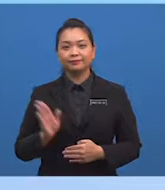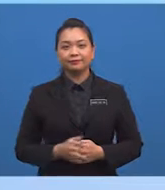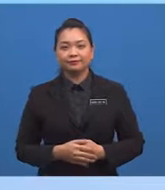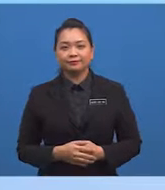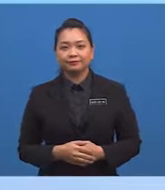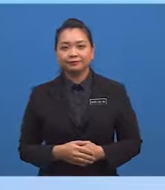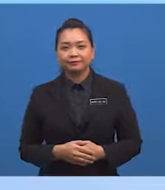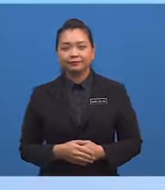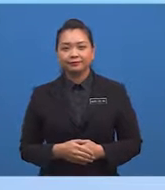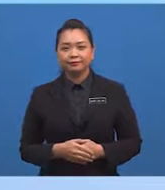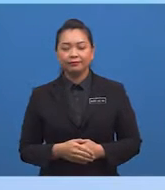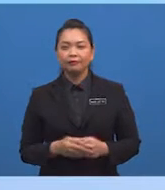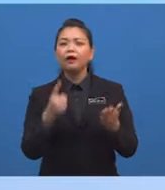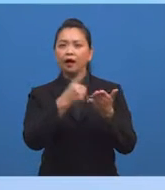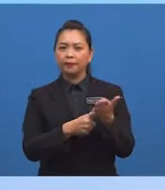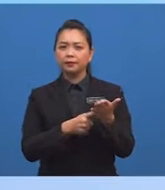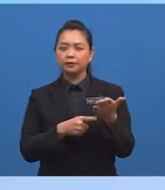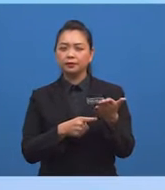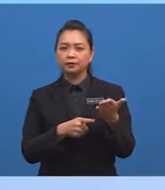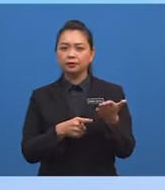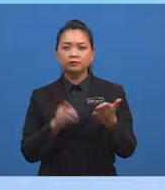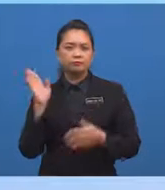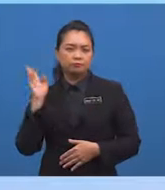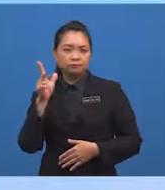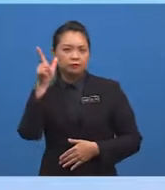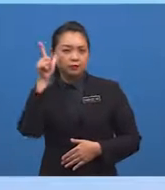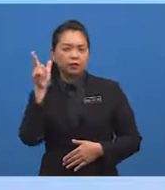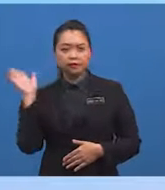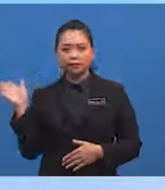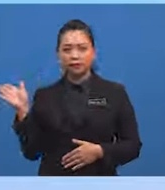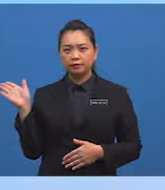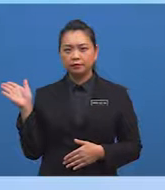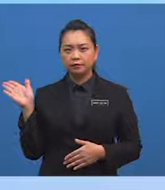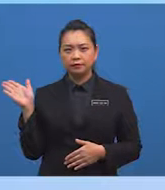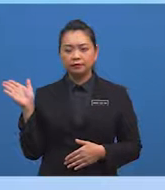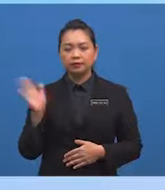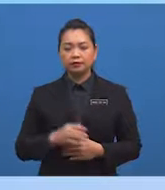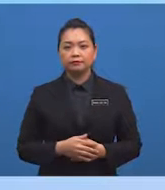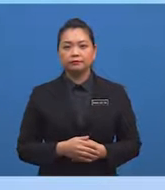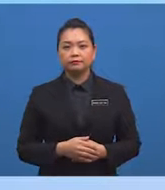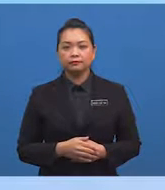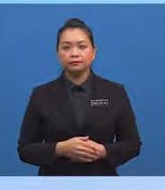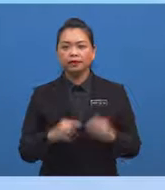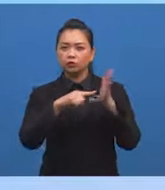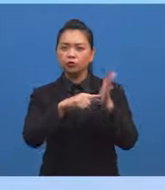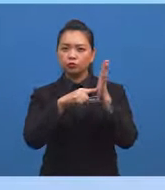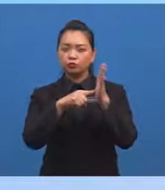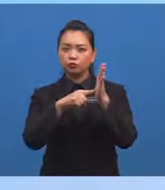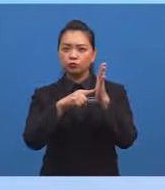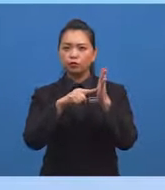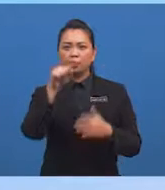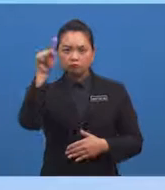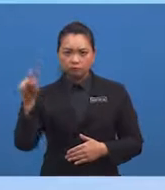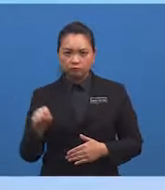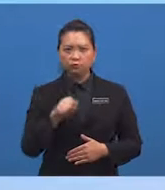disediakan Apakah yang murid-murid dapat lihat Pada gambar yang ditunjukkan